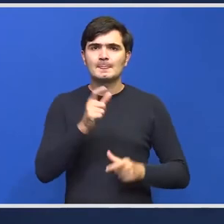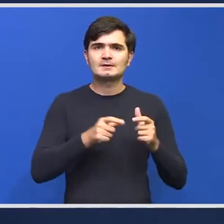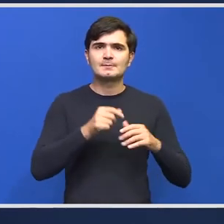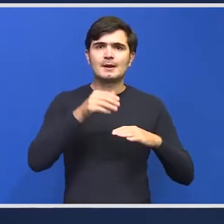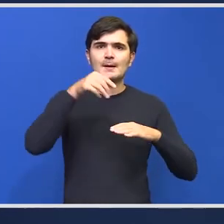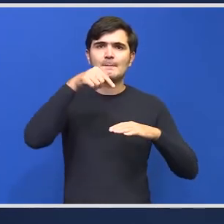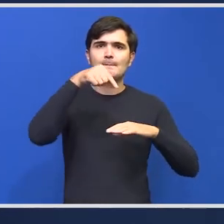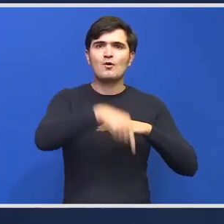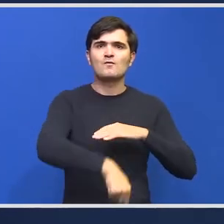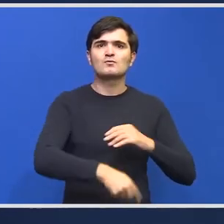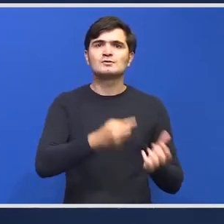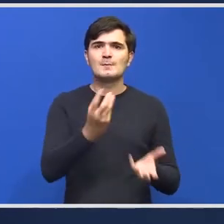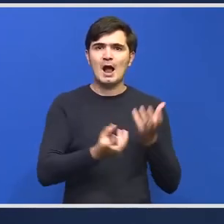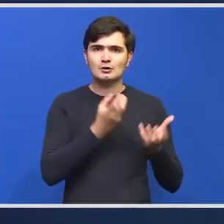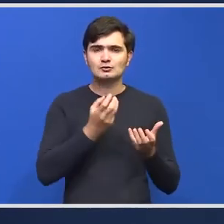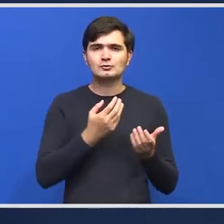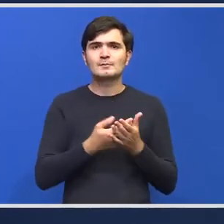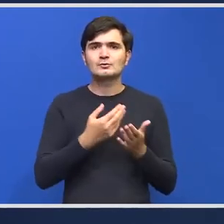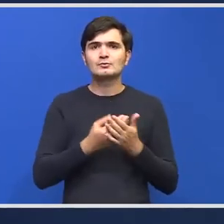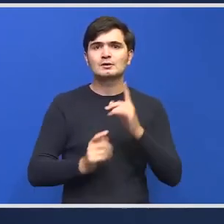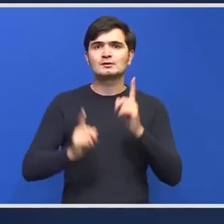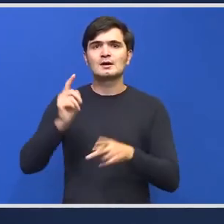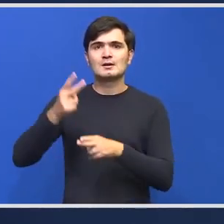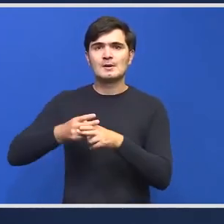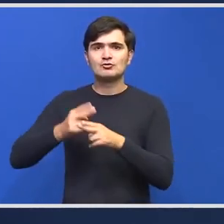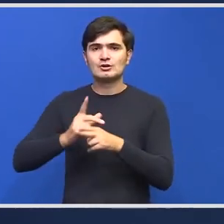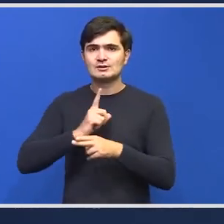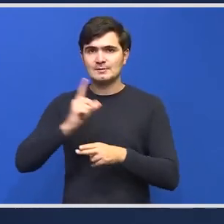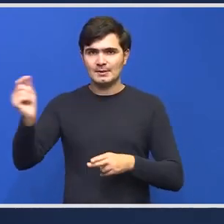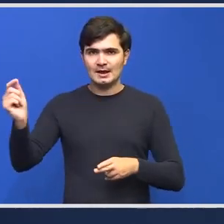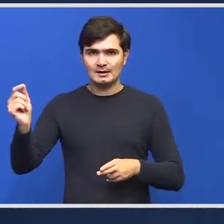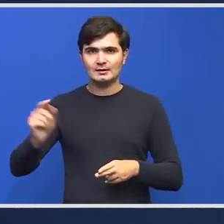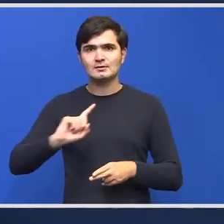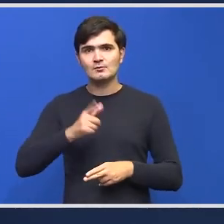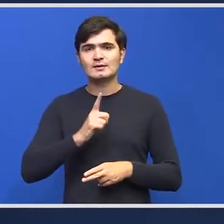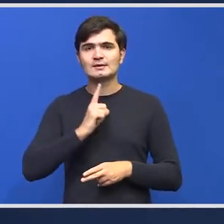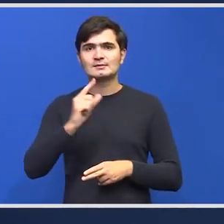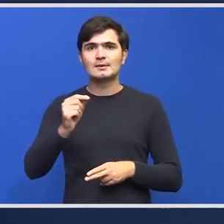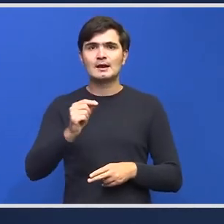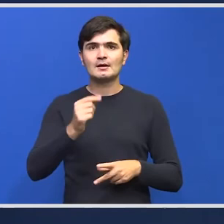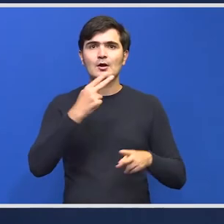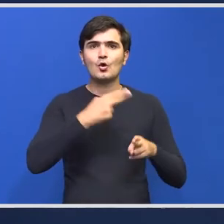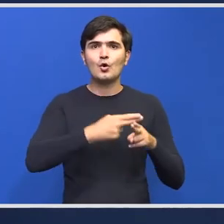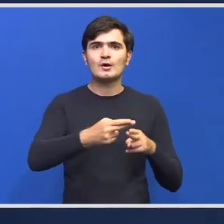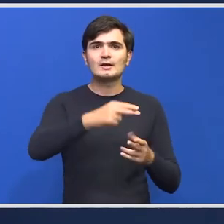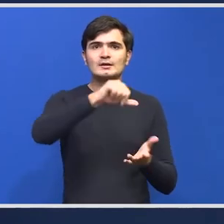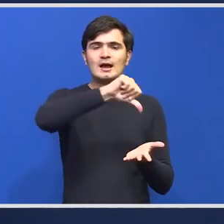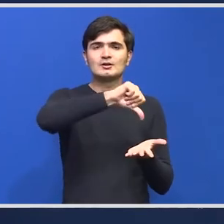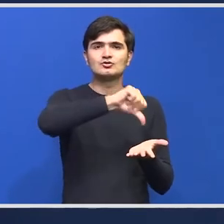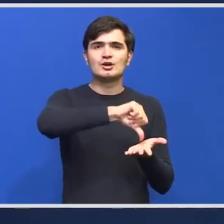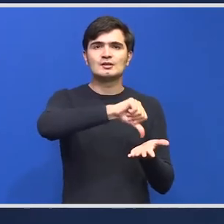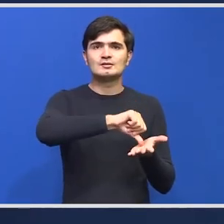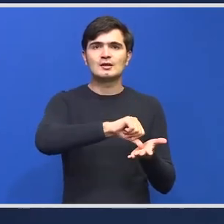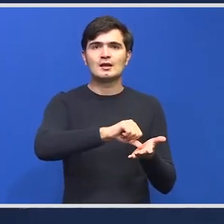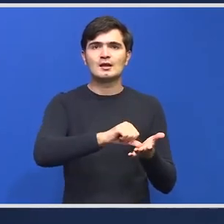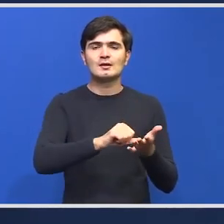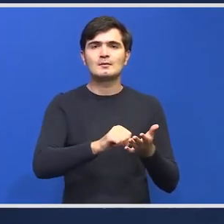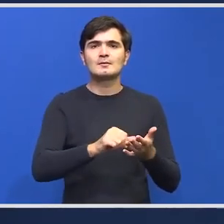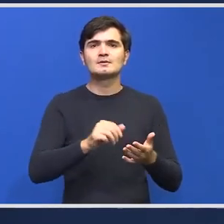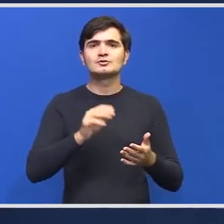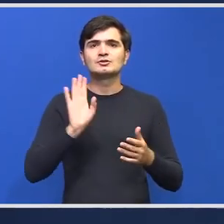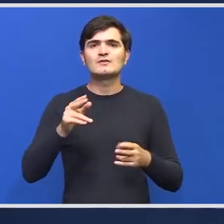astfel încât atunci când pacienții pleacă să plece spre centre unități echilibrați corect